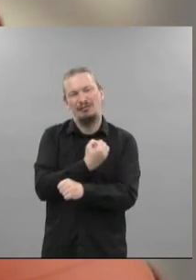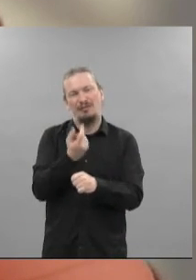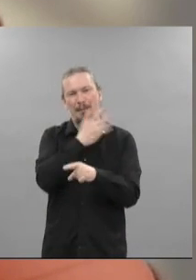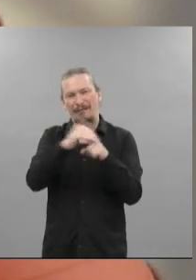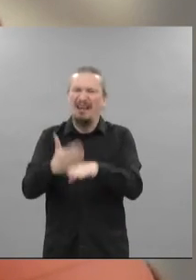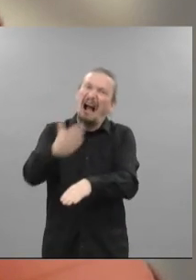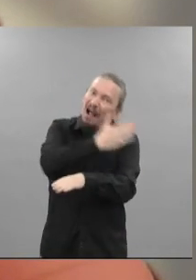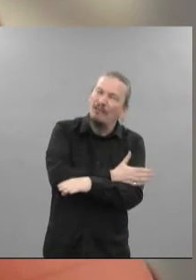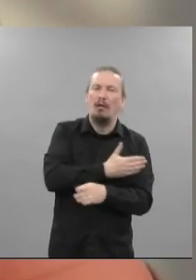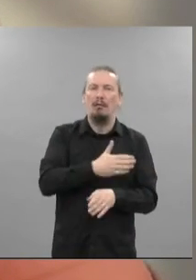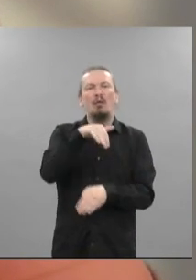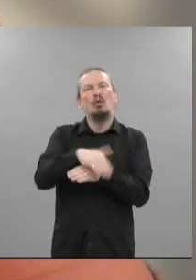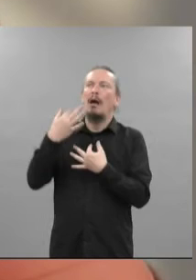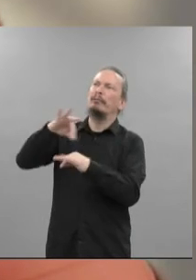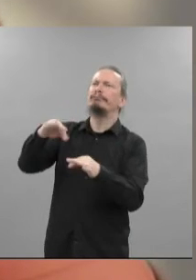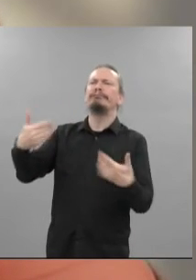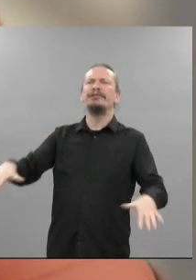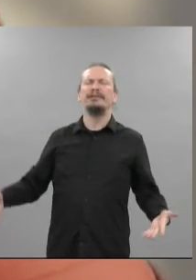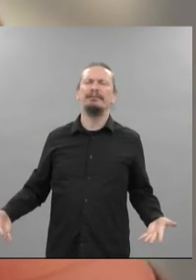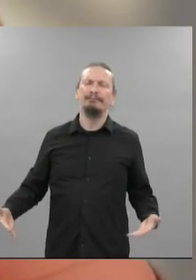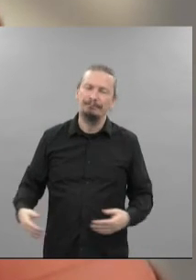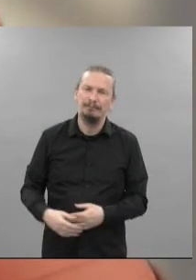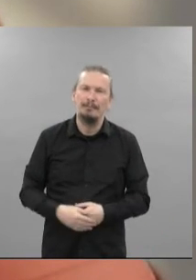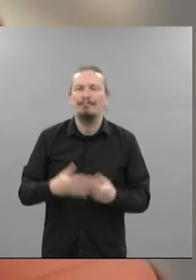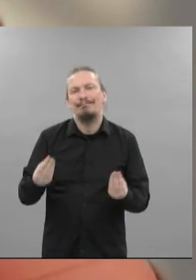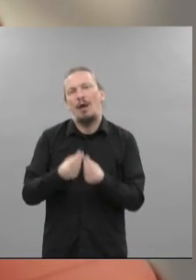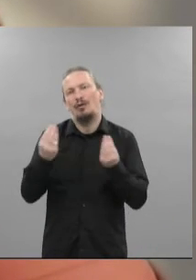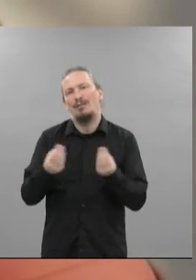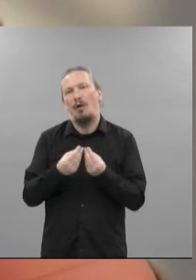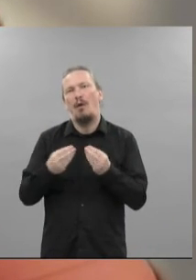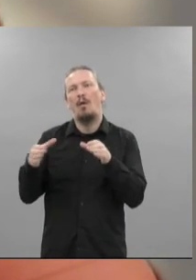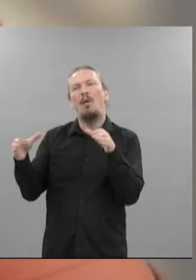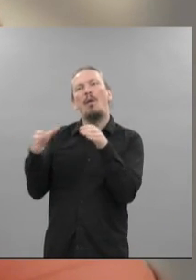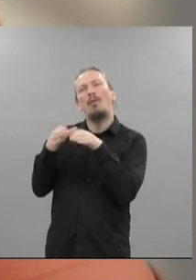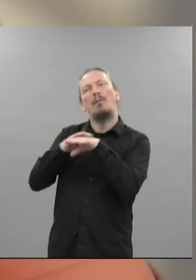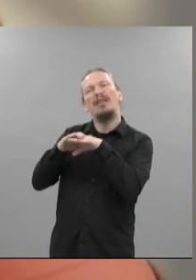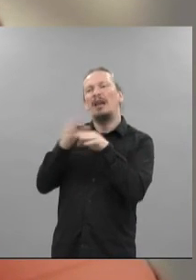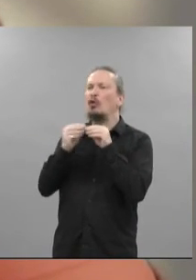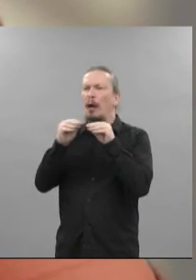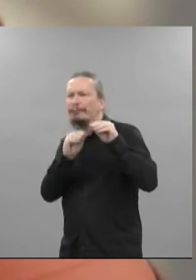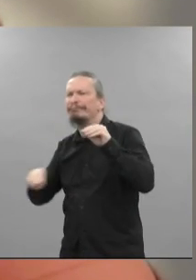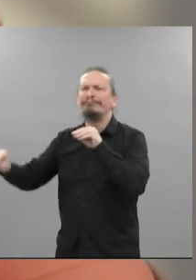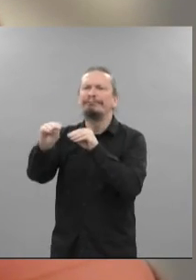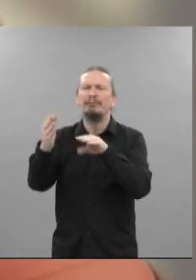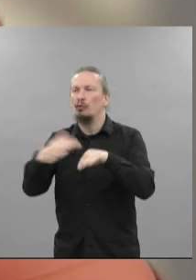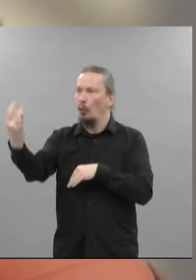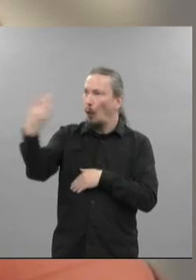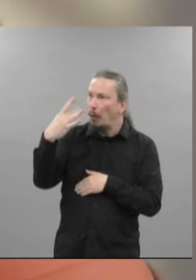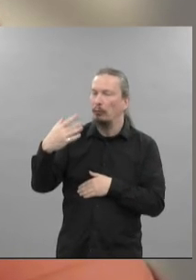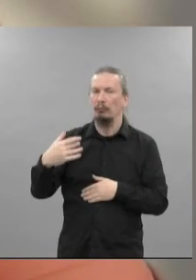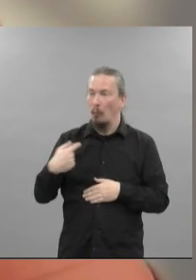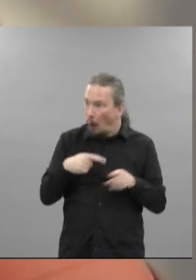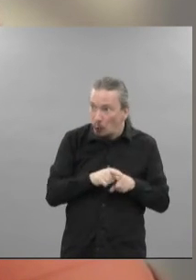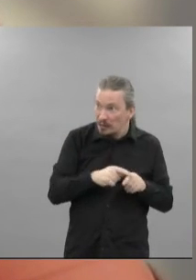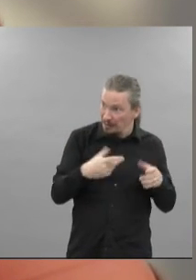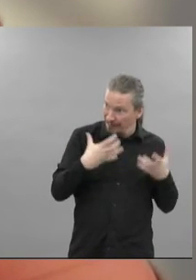avant de présenter cette délibération. Malheureusement, la demande d'un groupe politique de reporter cette délibération a été refusée, report que nous appelions aussi